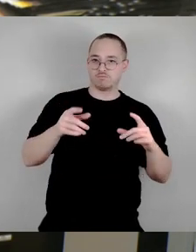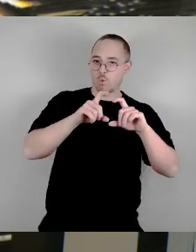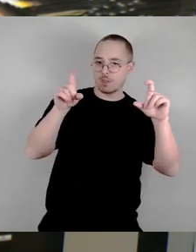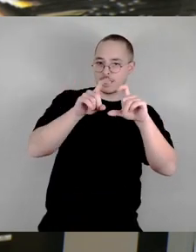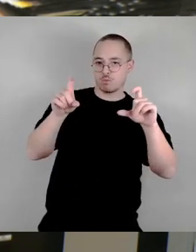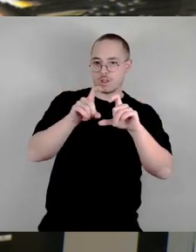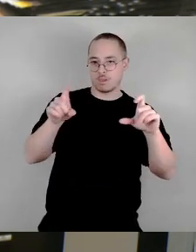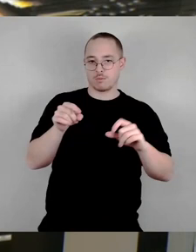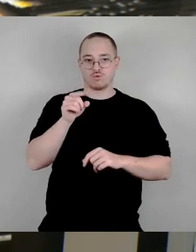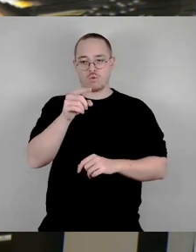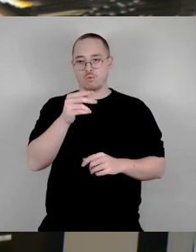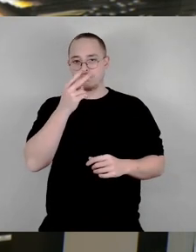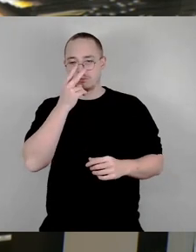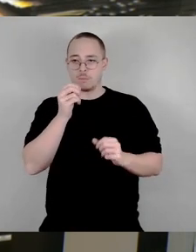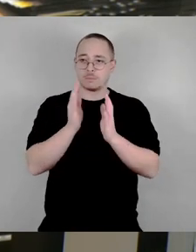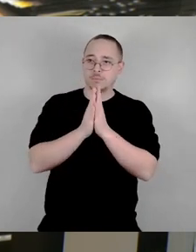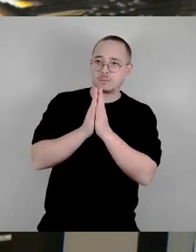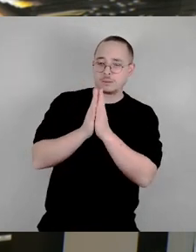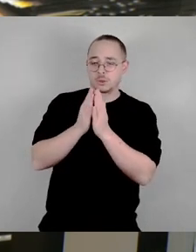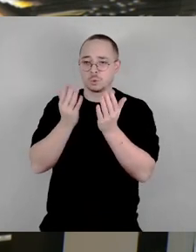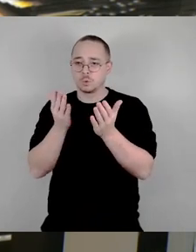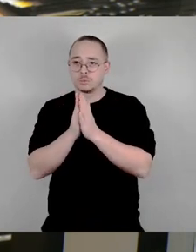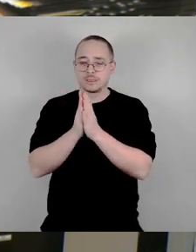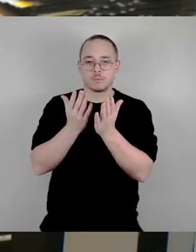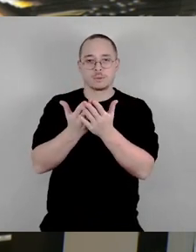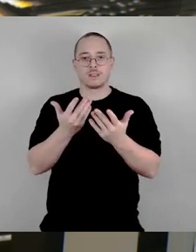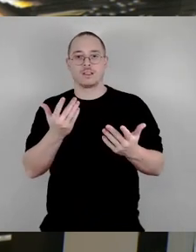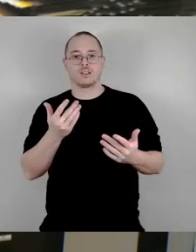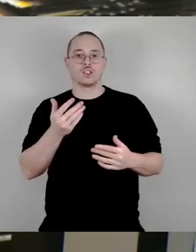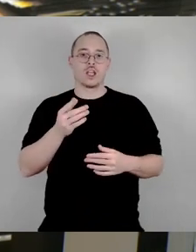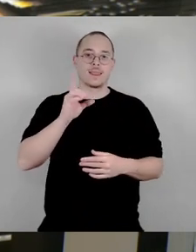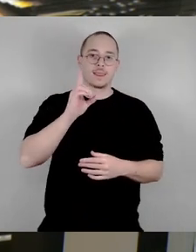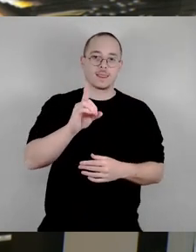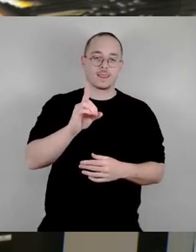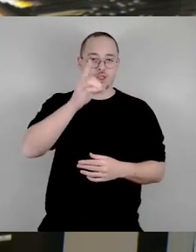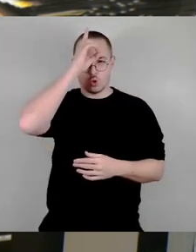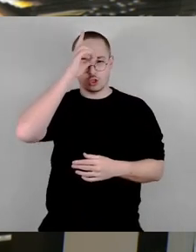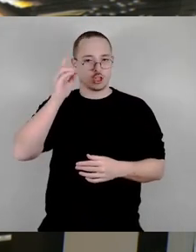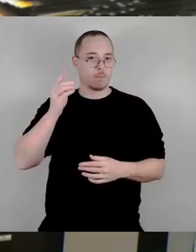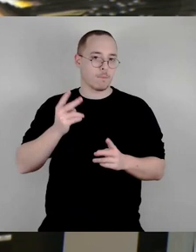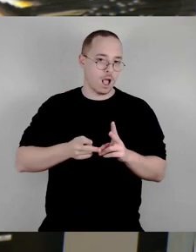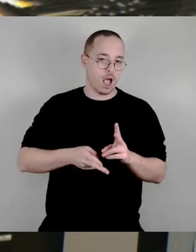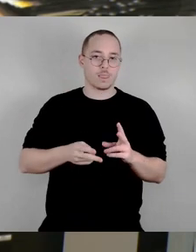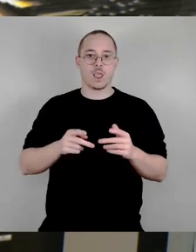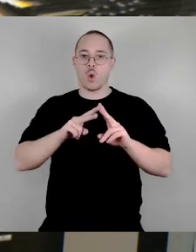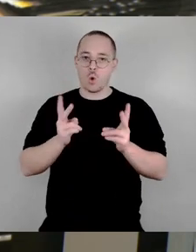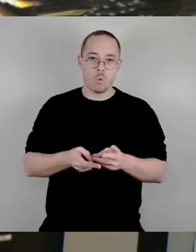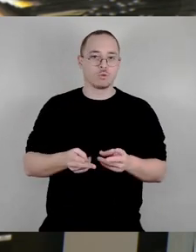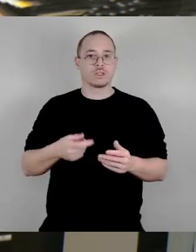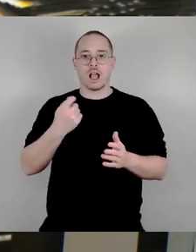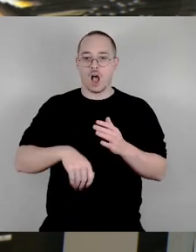Und ob die dann mitmachen oder nicht, kann dieser Antrag nicht entscheiden. Und der dritte Punkt in diesem Antrag, auch der